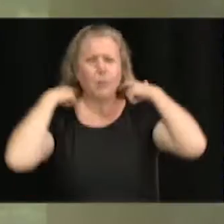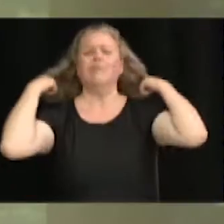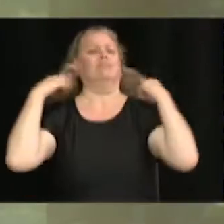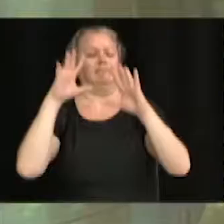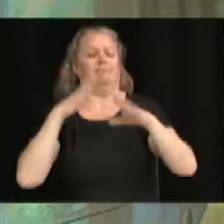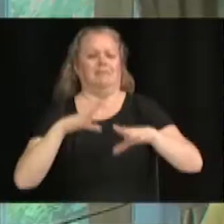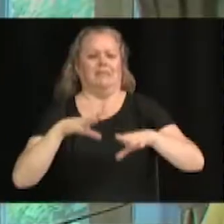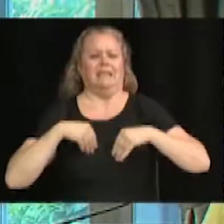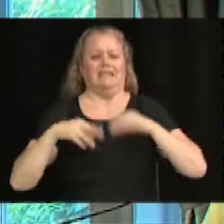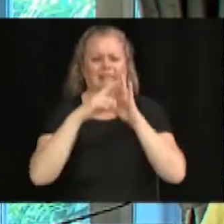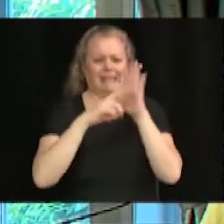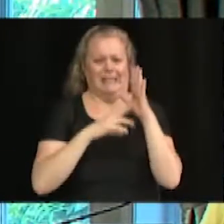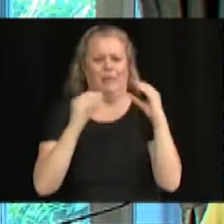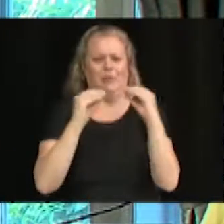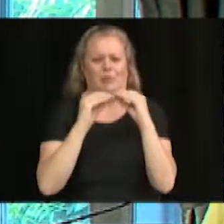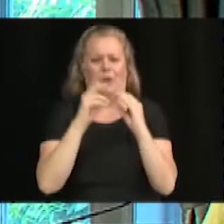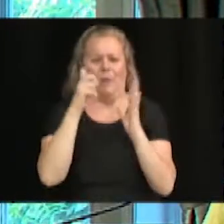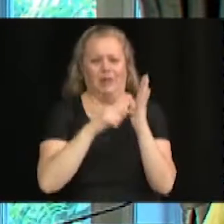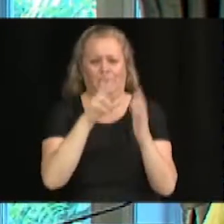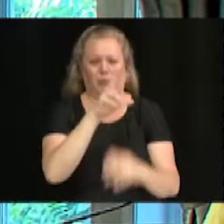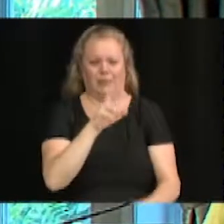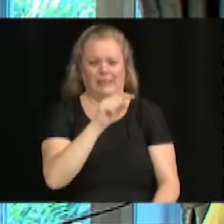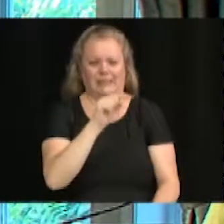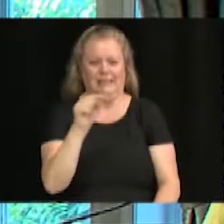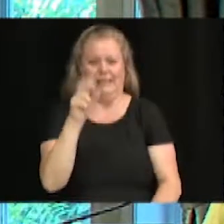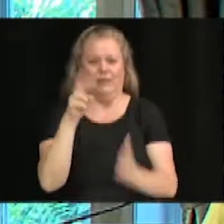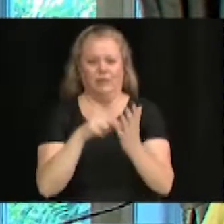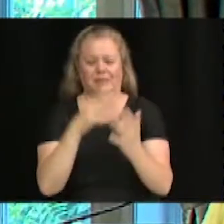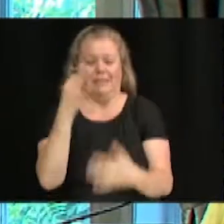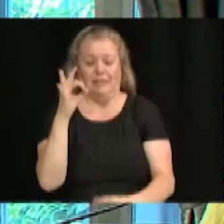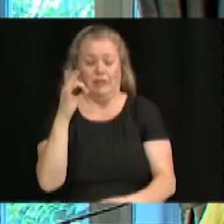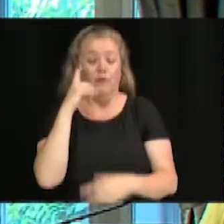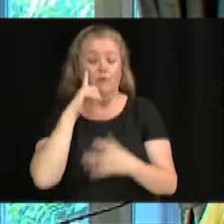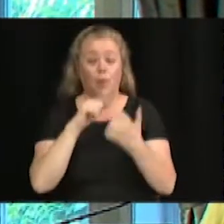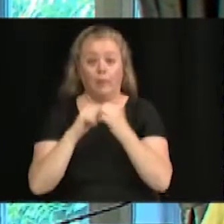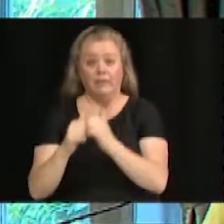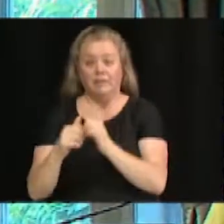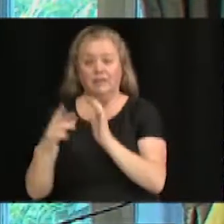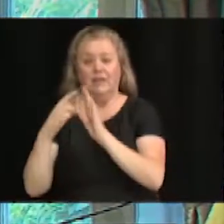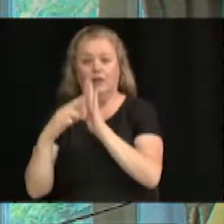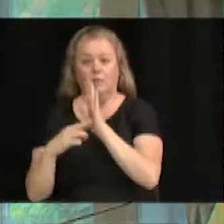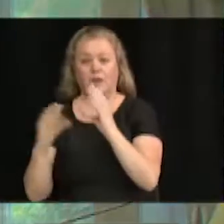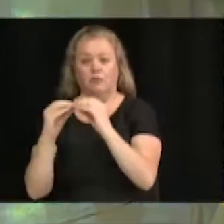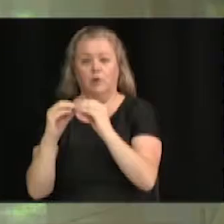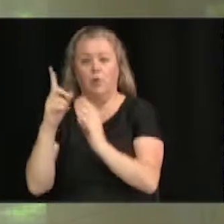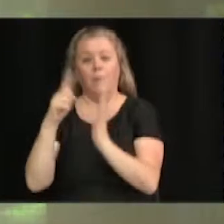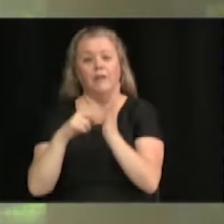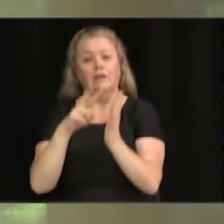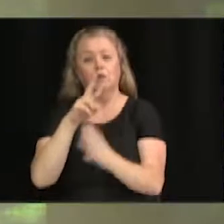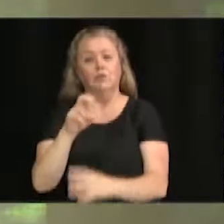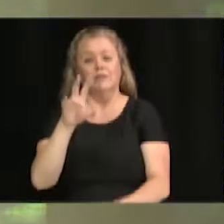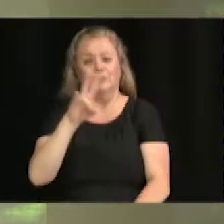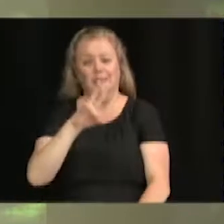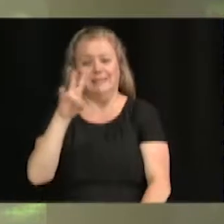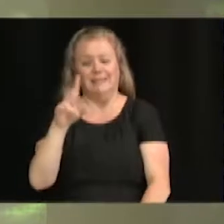Adoption du règlement numéro 1300-2019, modifiant le règlement numéro 1267